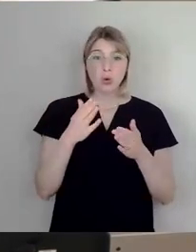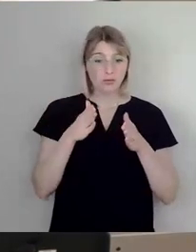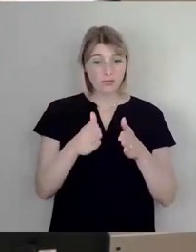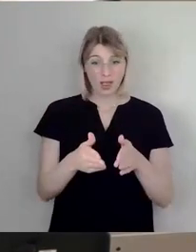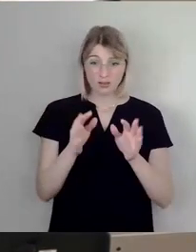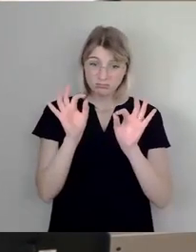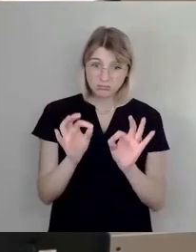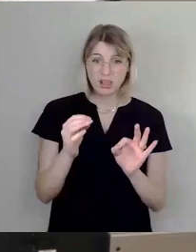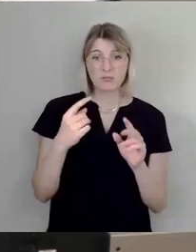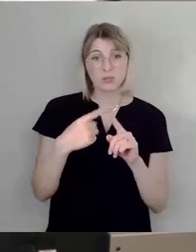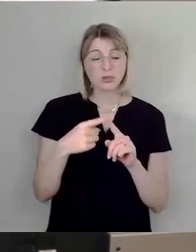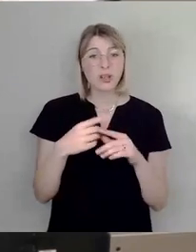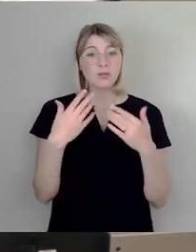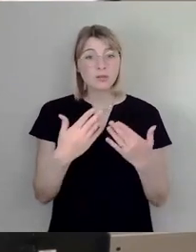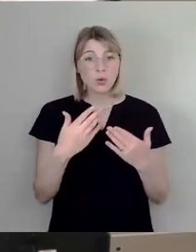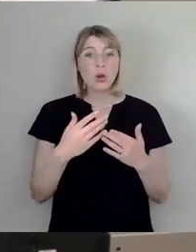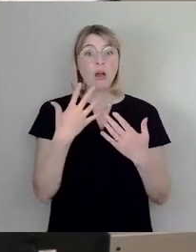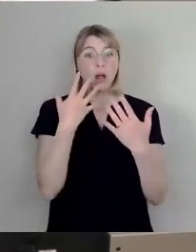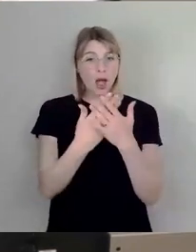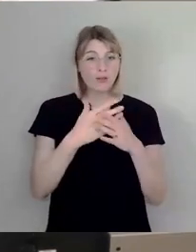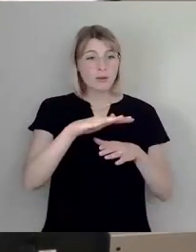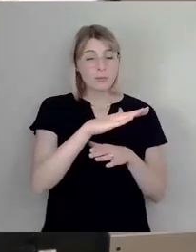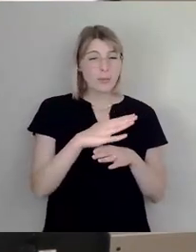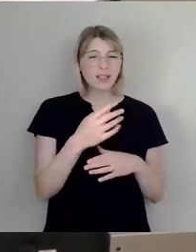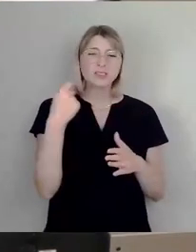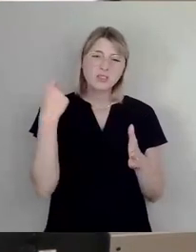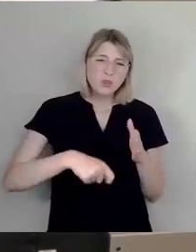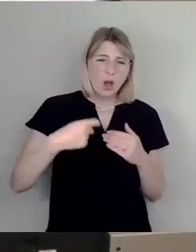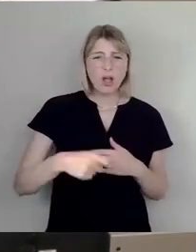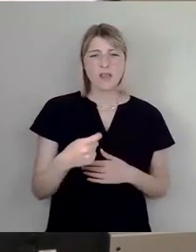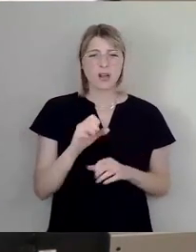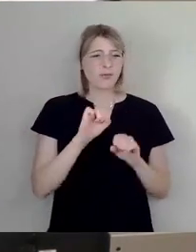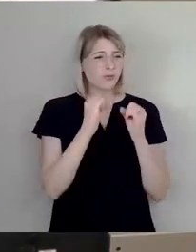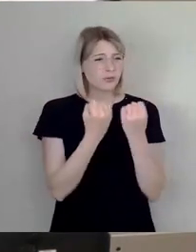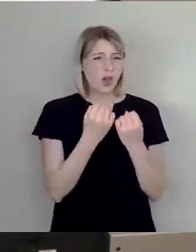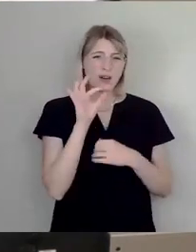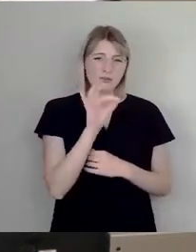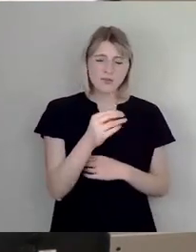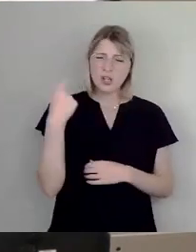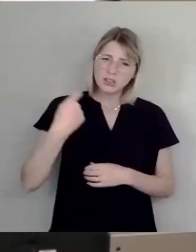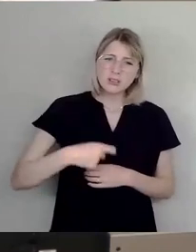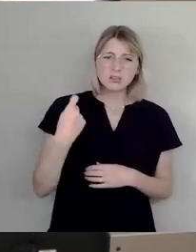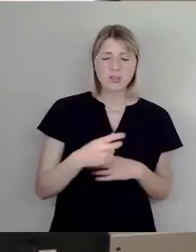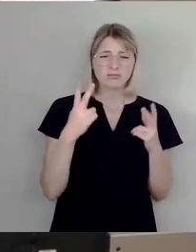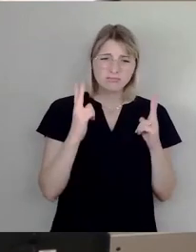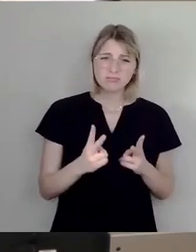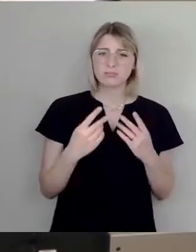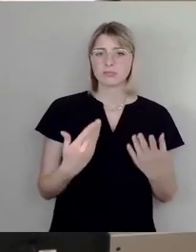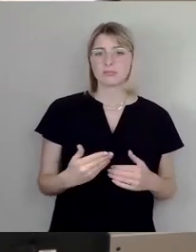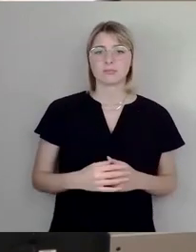Haftplätze, ein Haftplatz kostet den Staat richtig Geld, sozusagen auf diese Weise